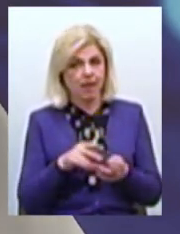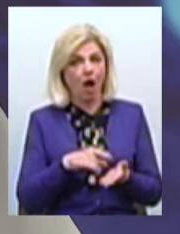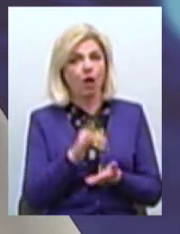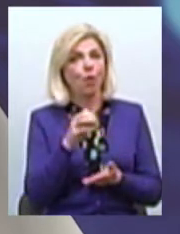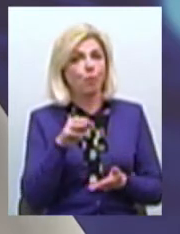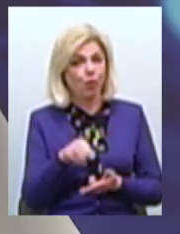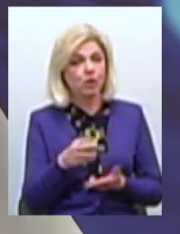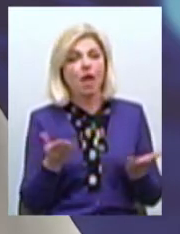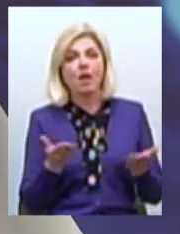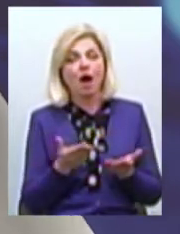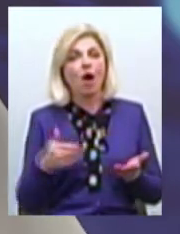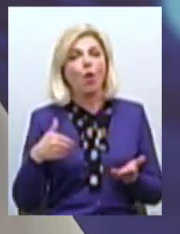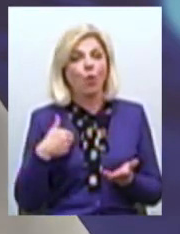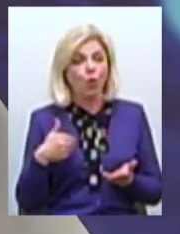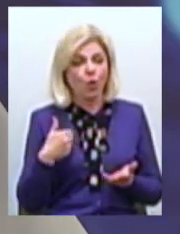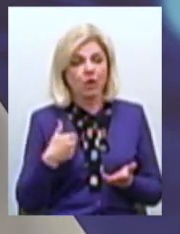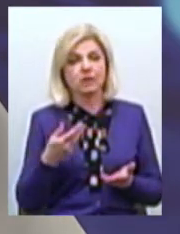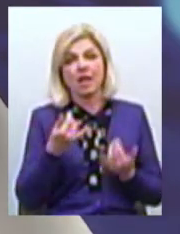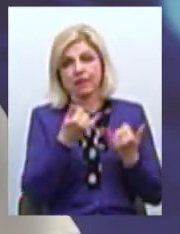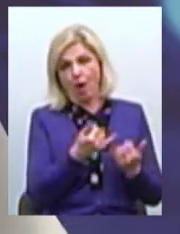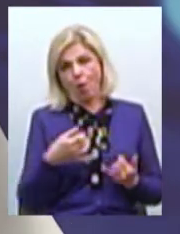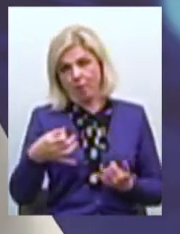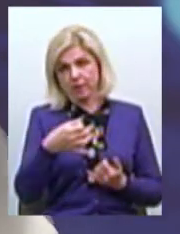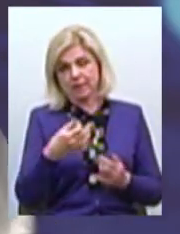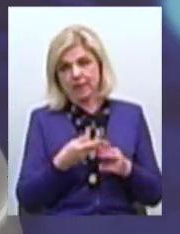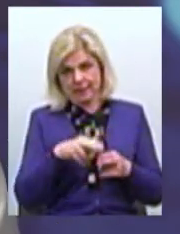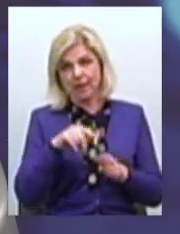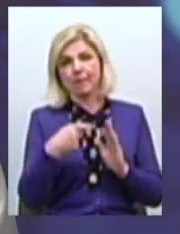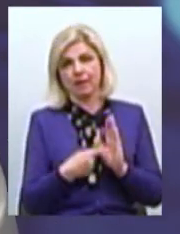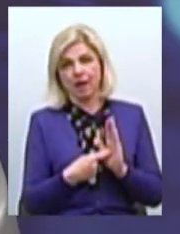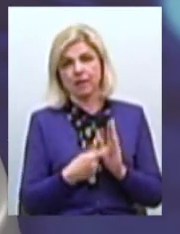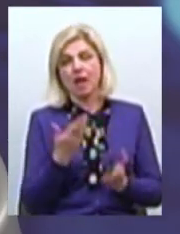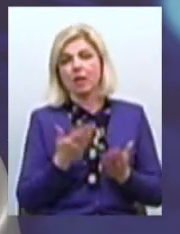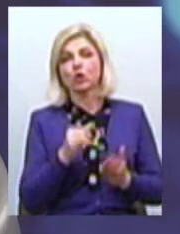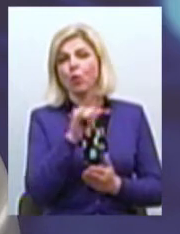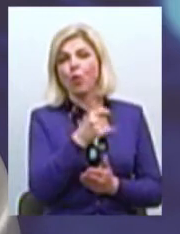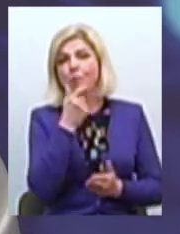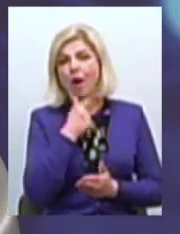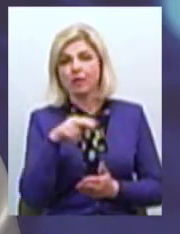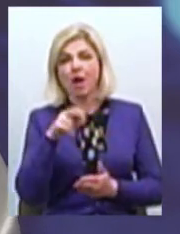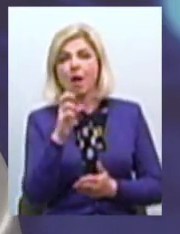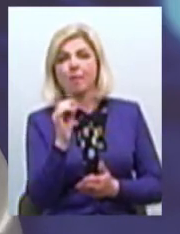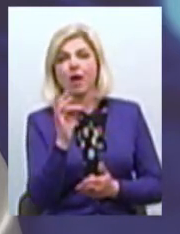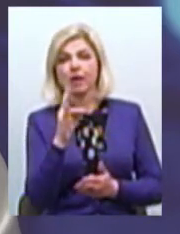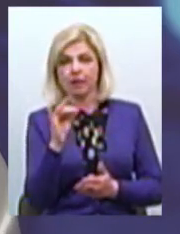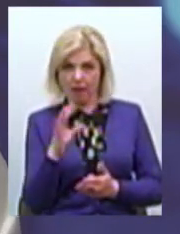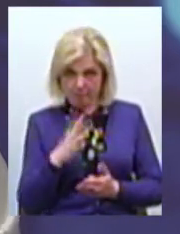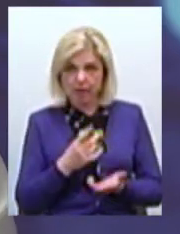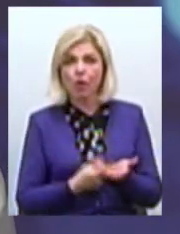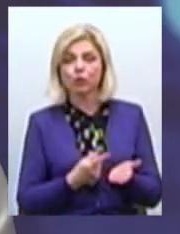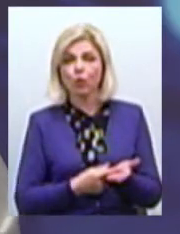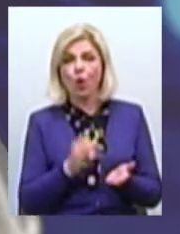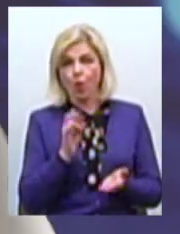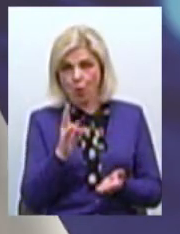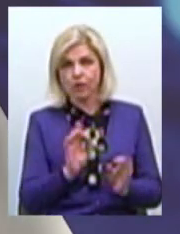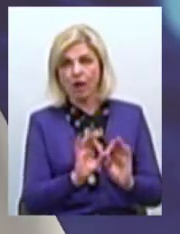Яка користь для області? Оце питання Якщо у пана Барни були аргументи І він бував донес